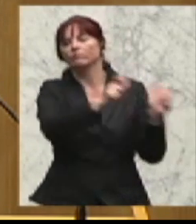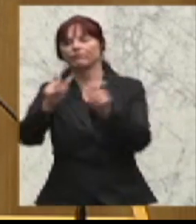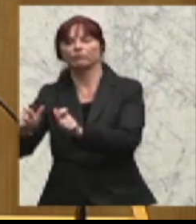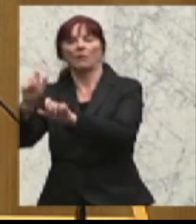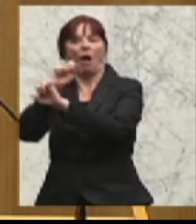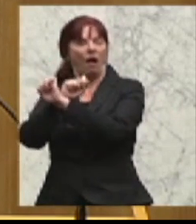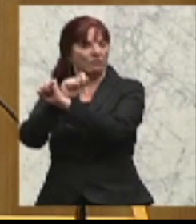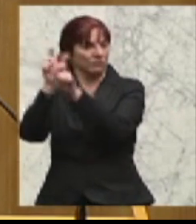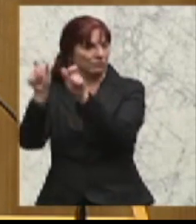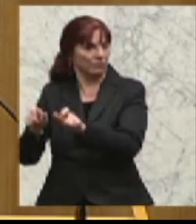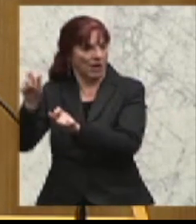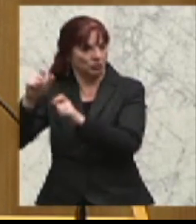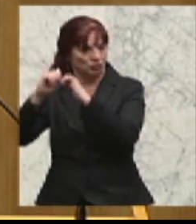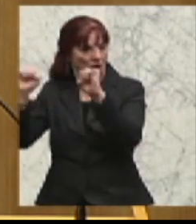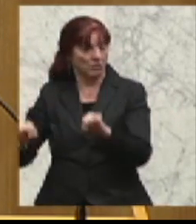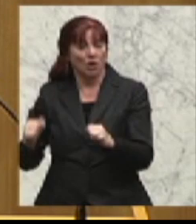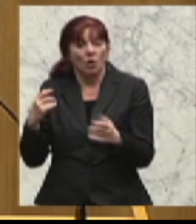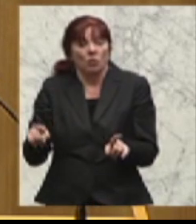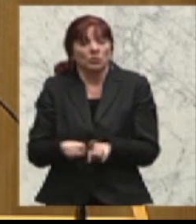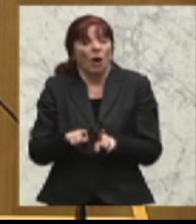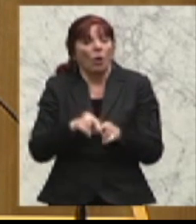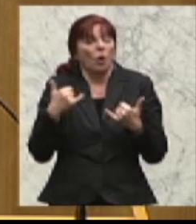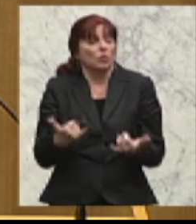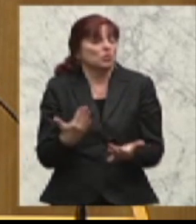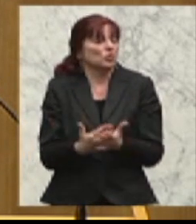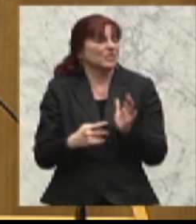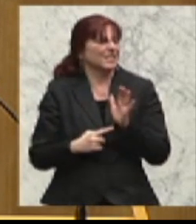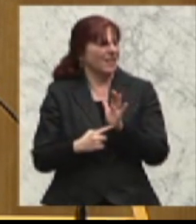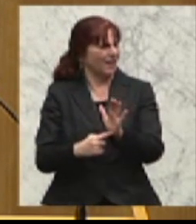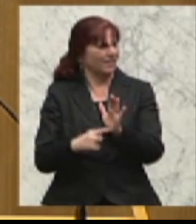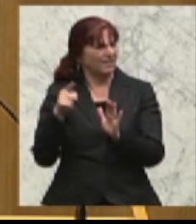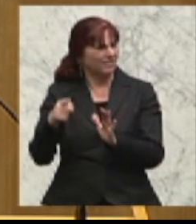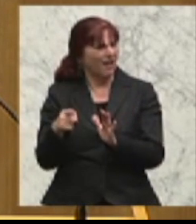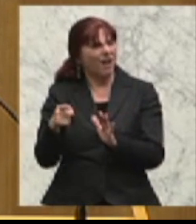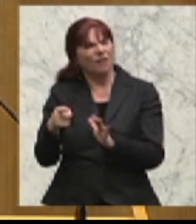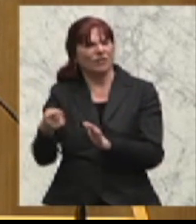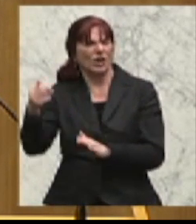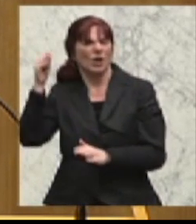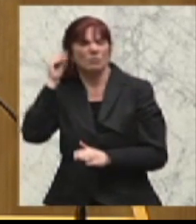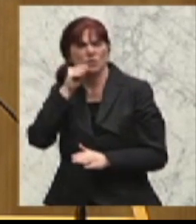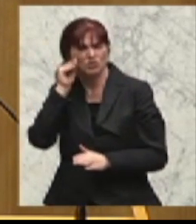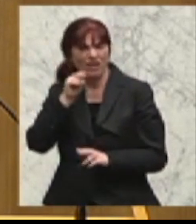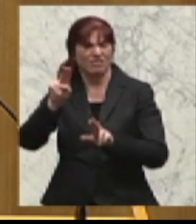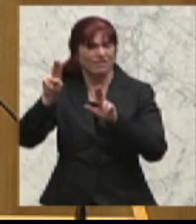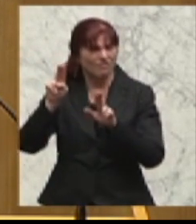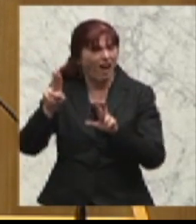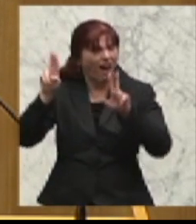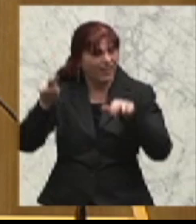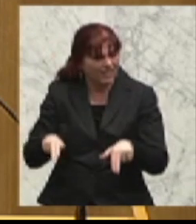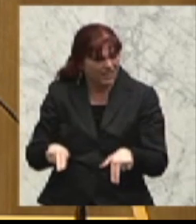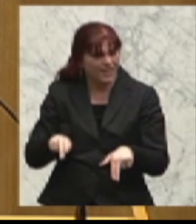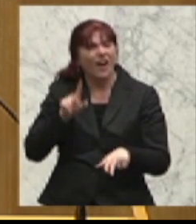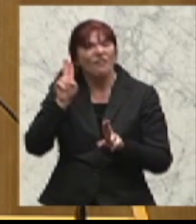heute zeigt sich, dass kaum eine dieser Anschuldigungen hier tatsächlich zu einer